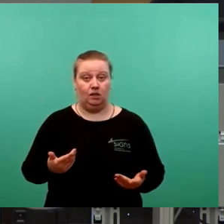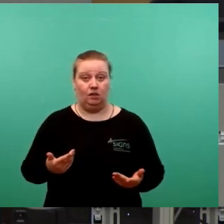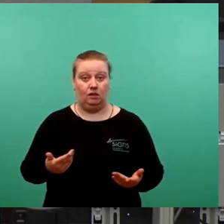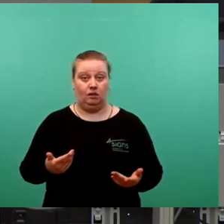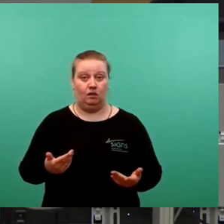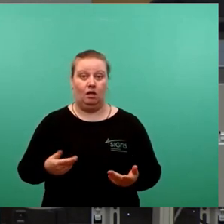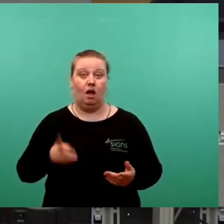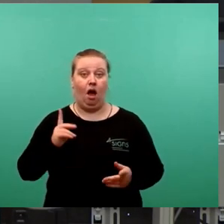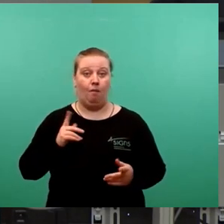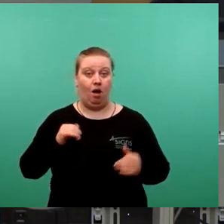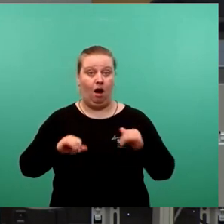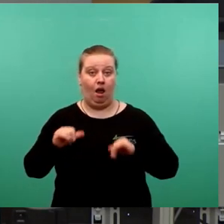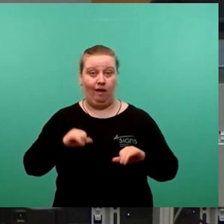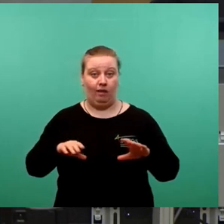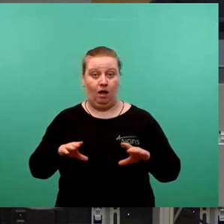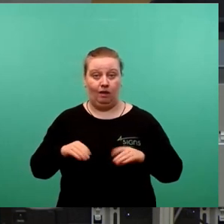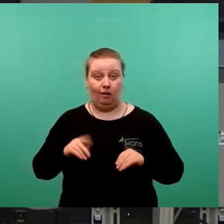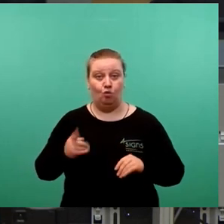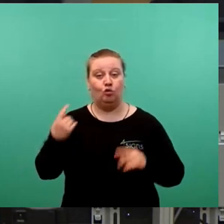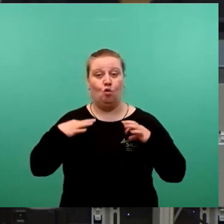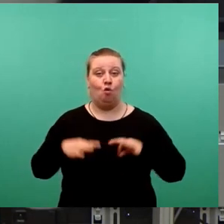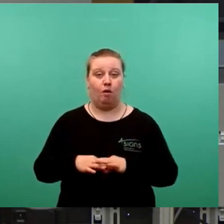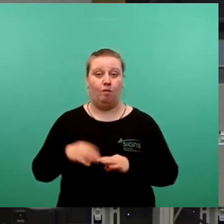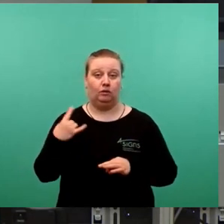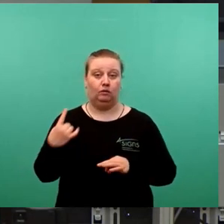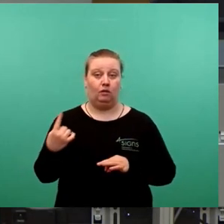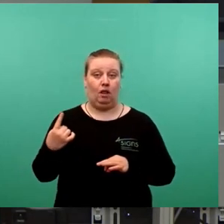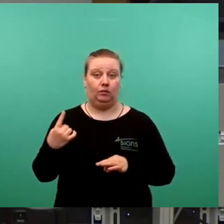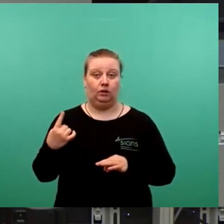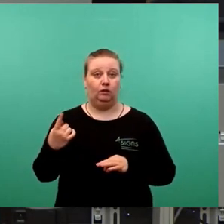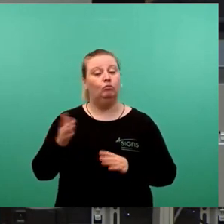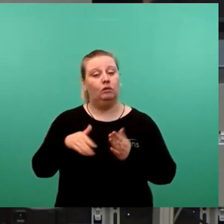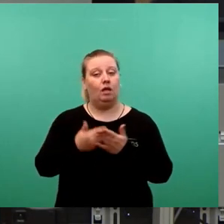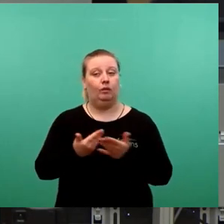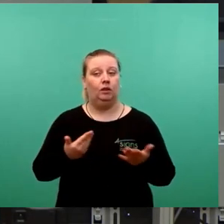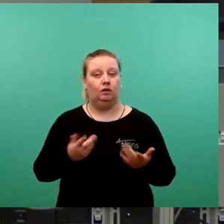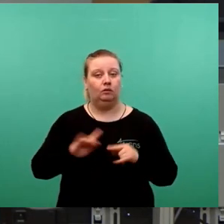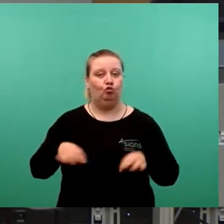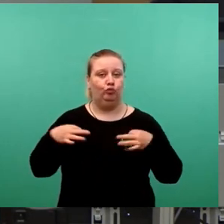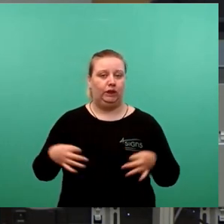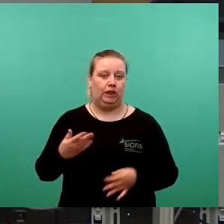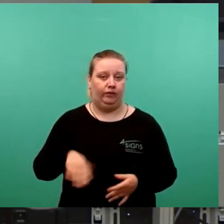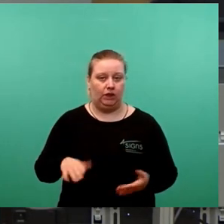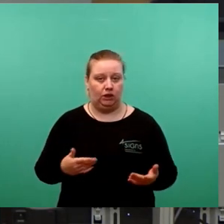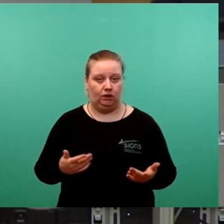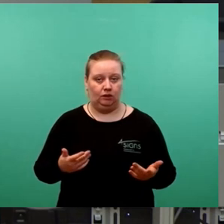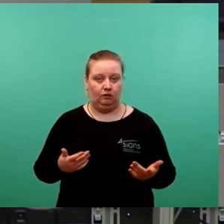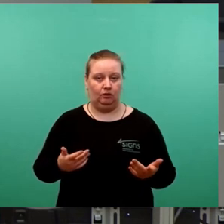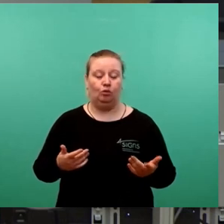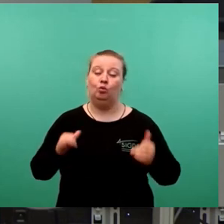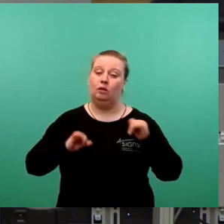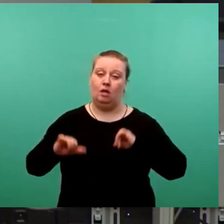zur Kenntnis nehmen, dass der Oberbürgermeister mit diesem Ergebnis nicht einverstanden war und leider